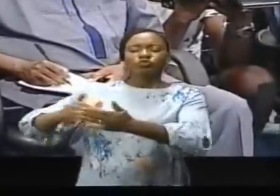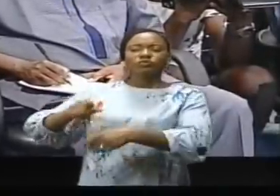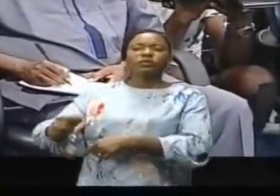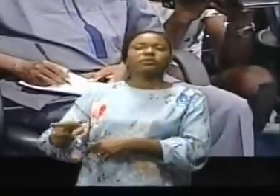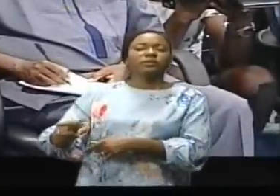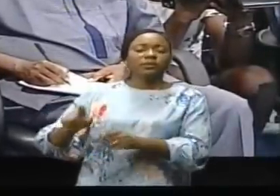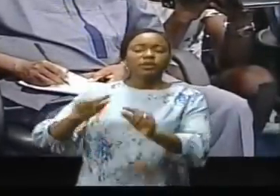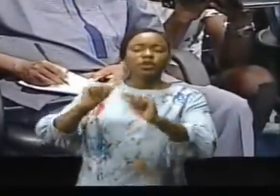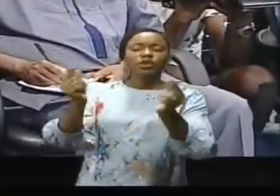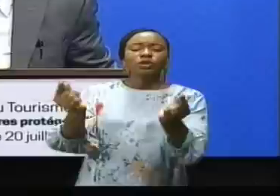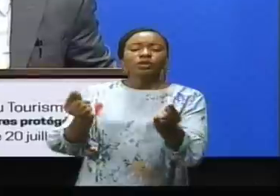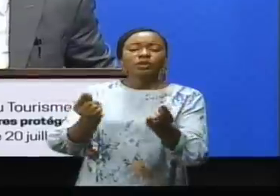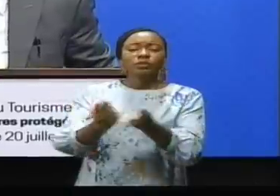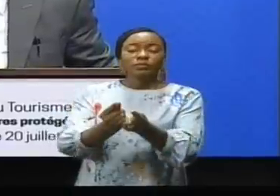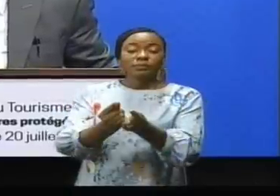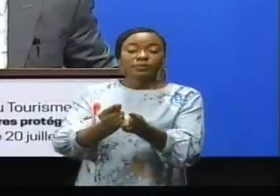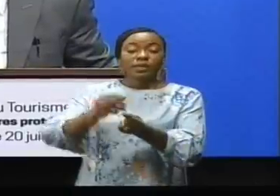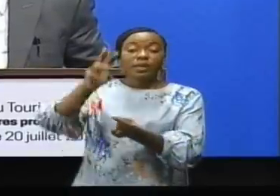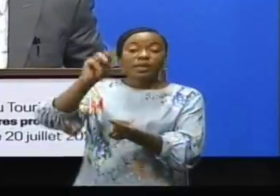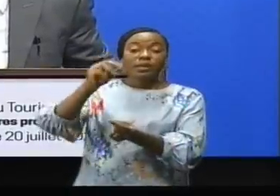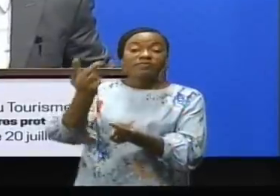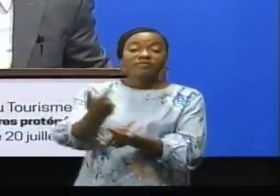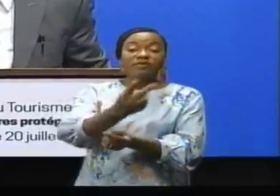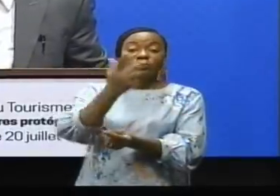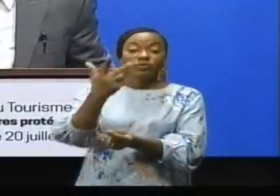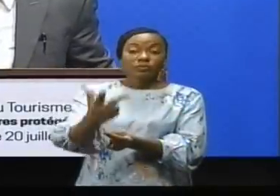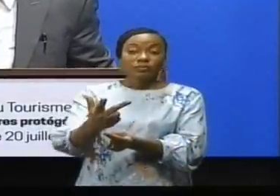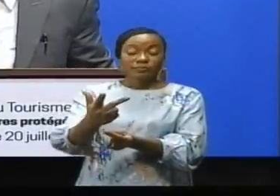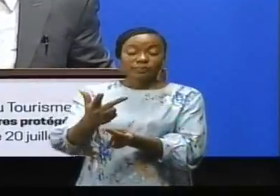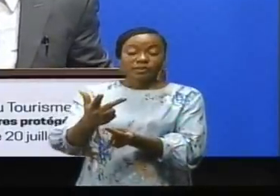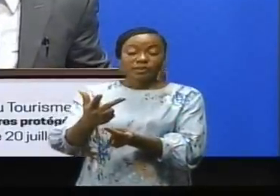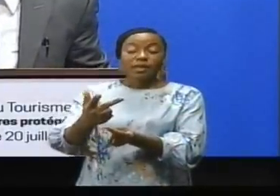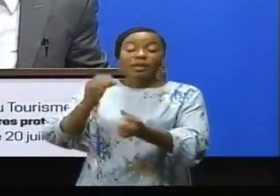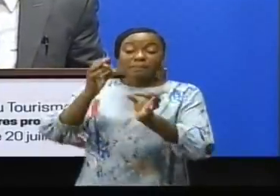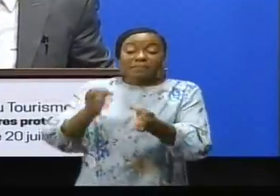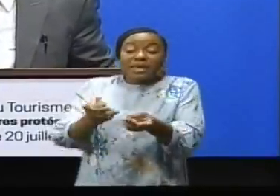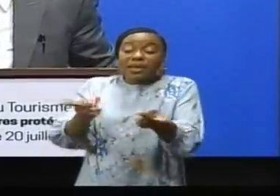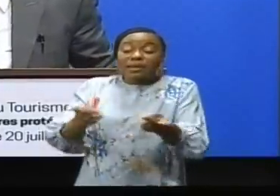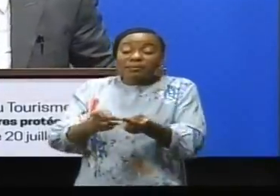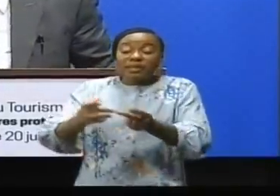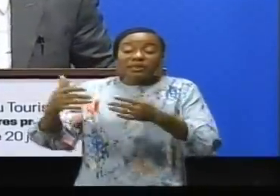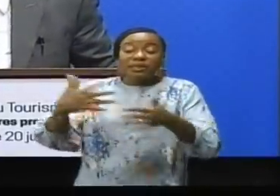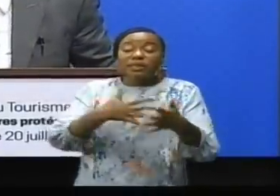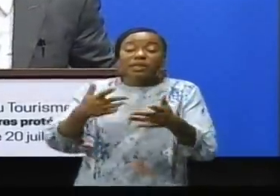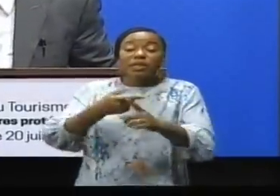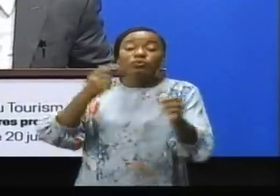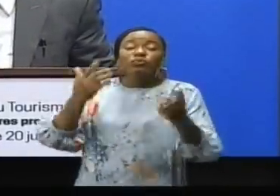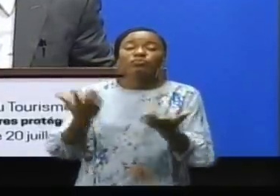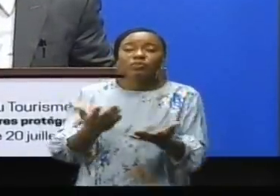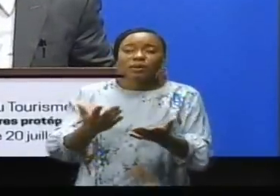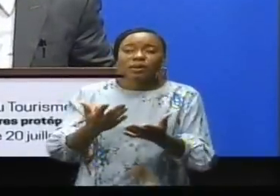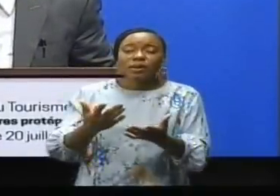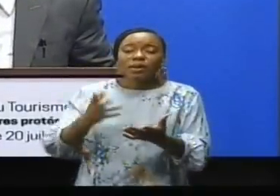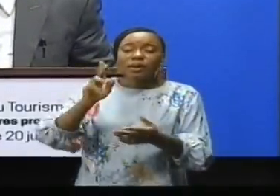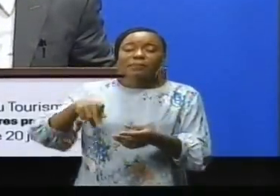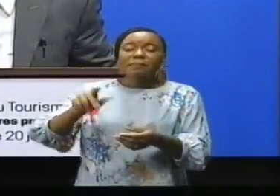les groupes M23, mais la zone de guerre se trouve en plein parc de Virunga.